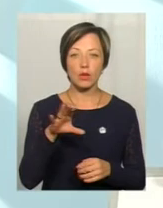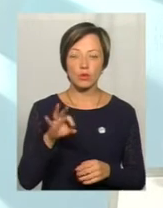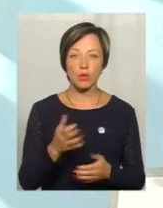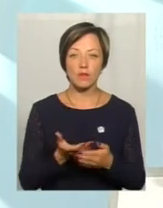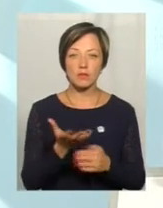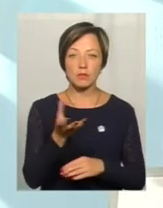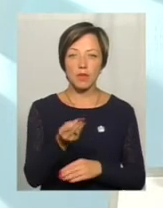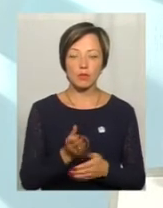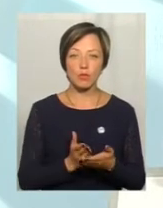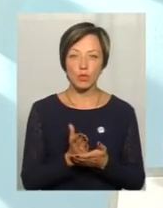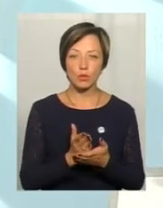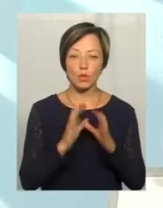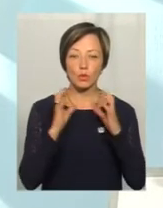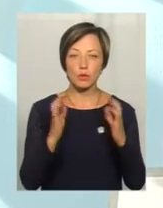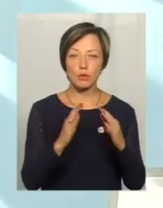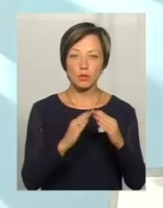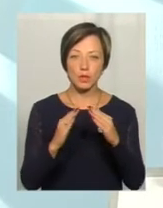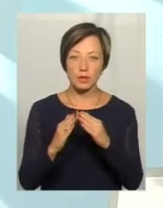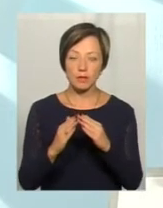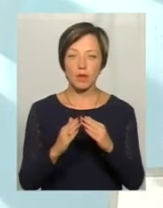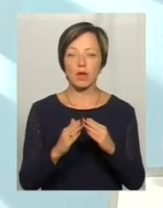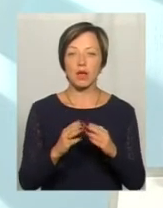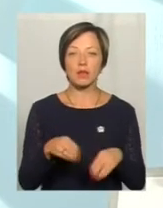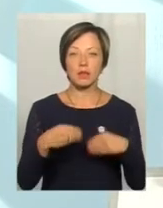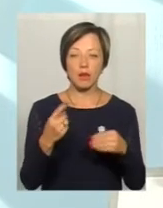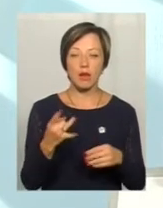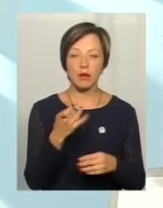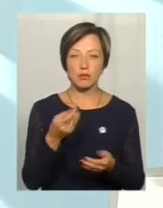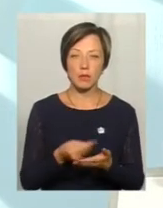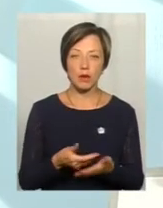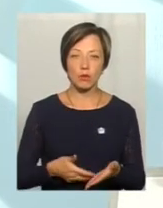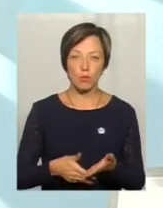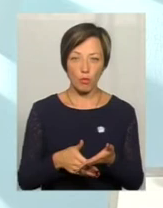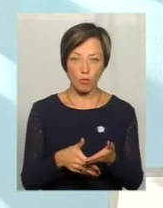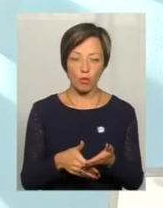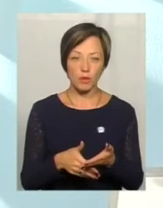сплати за послуги з утримання будинків споруд, надання одноразової матеріальної допомоги,